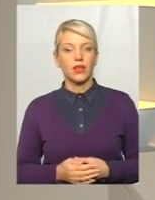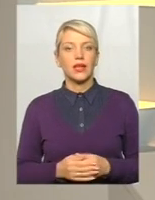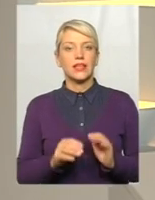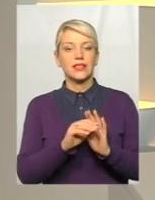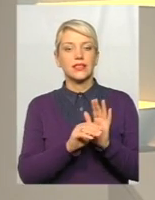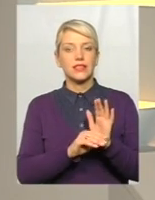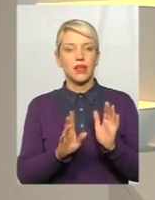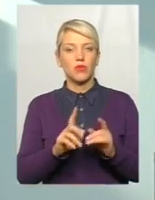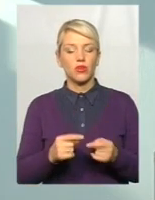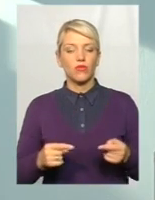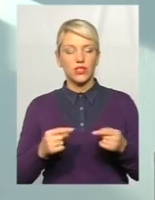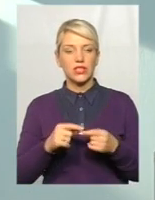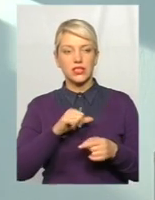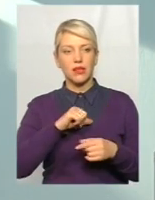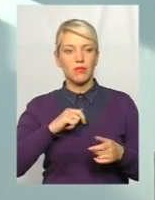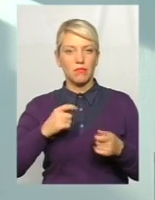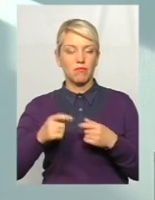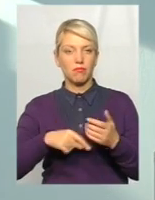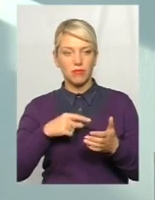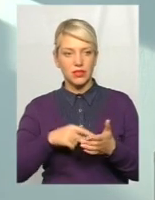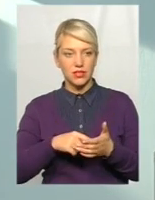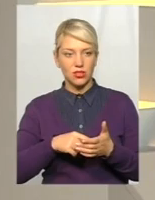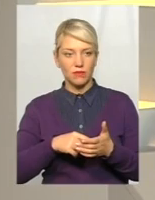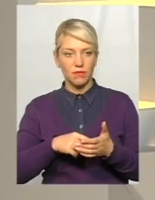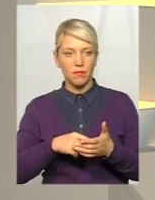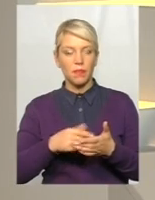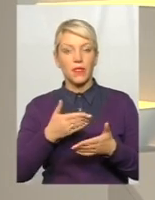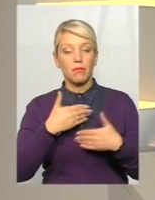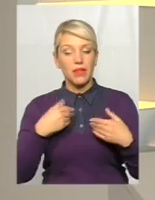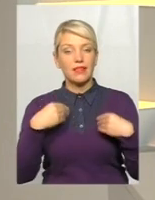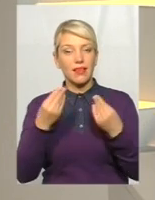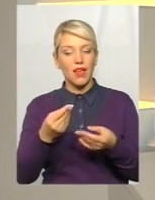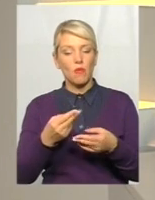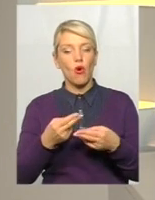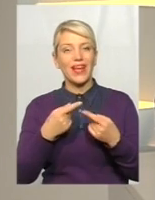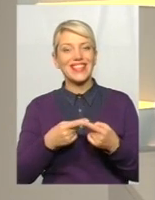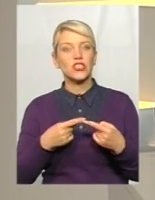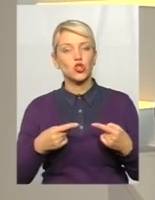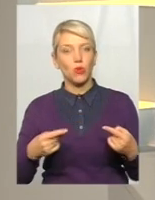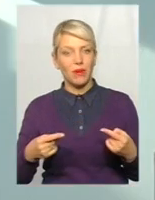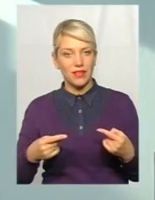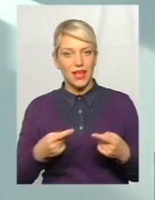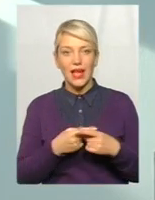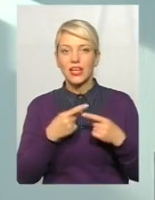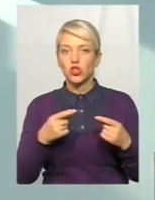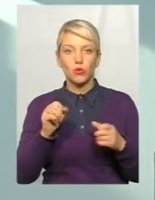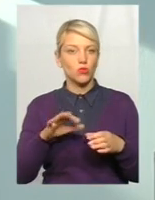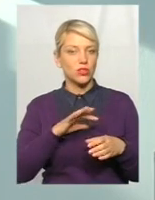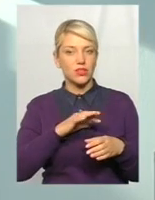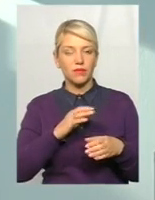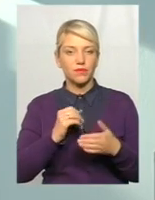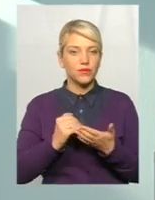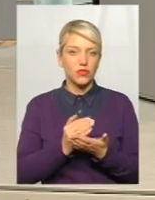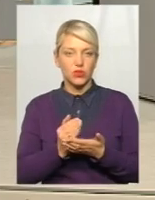Система, яку визначить керівників міста, яка вона хоче добре, яка вона базова, до прикладу, якщо сьогодні... гнучкий. Ну, якщо сьогодні